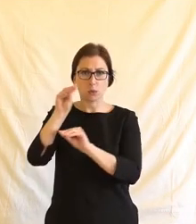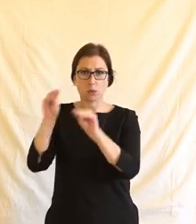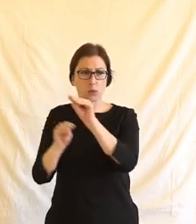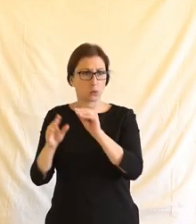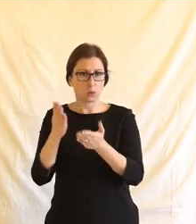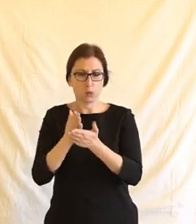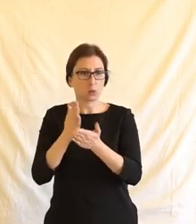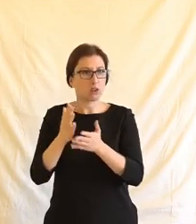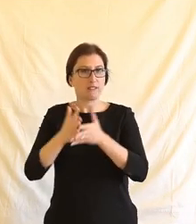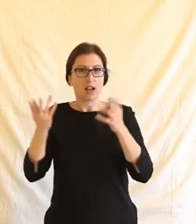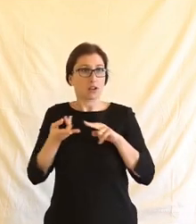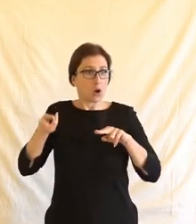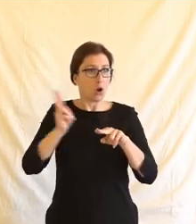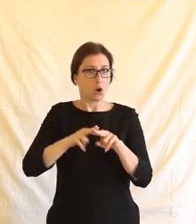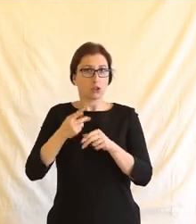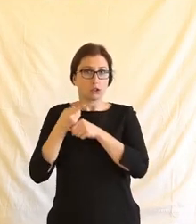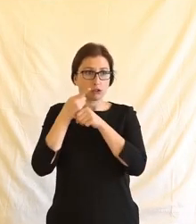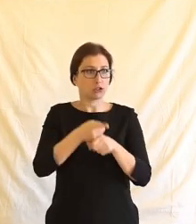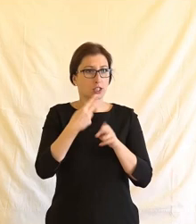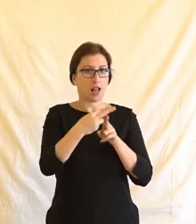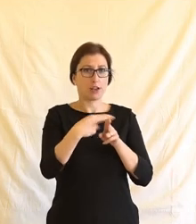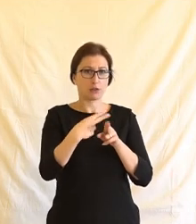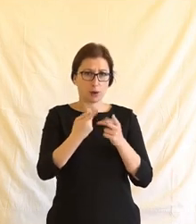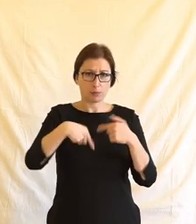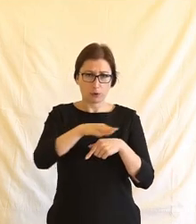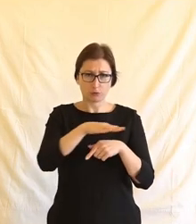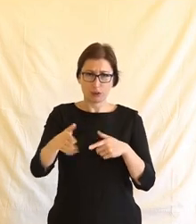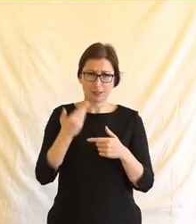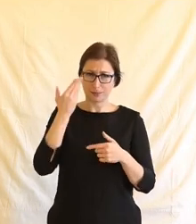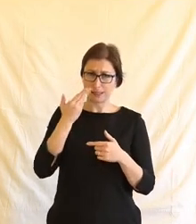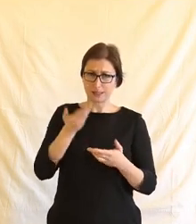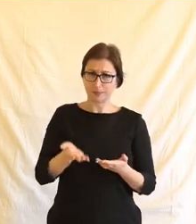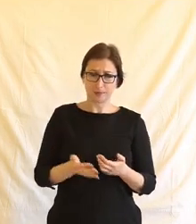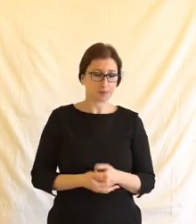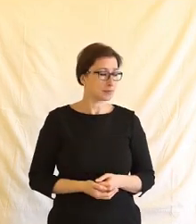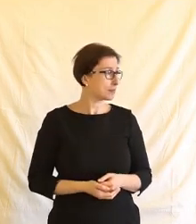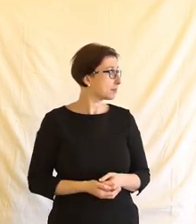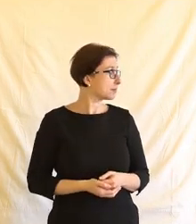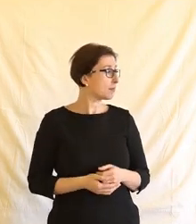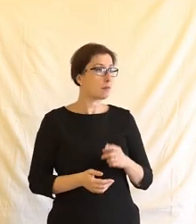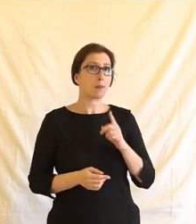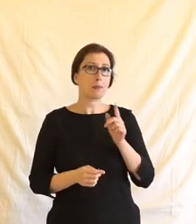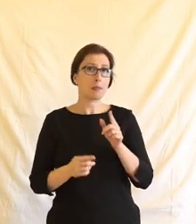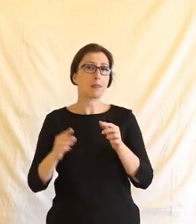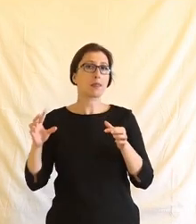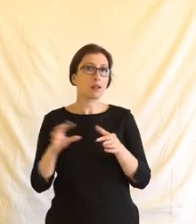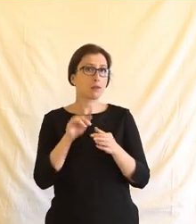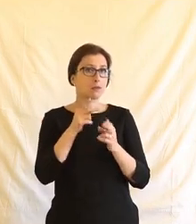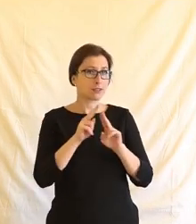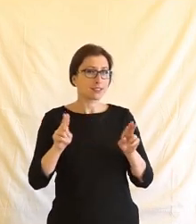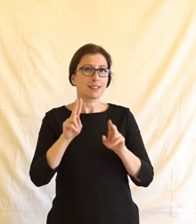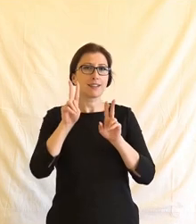pro všechny mohlo vést jako k horší lečbě. Já vyžu tady ten skvělej mikrofon s tou bambulkou, to se mi